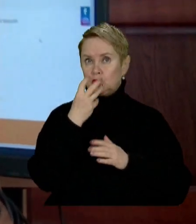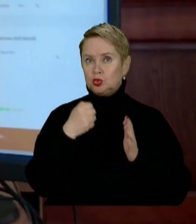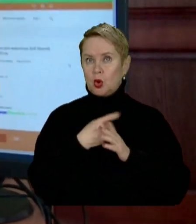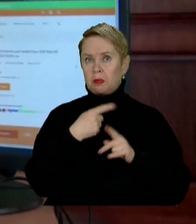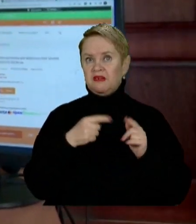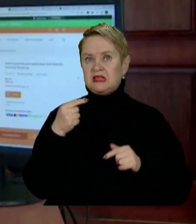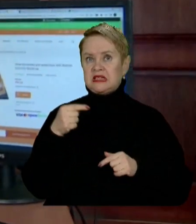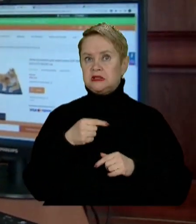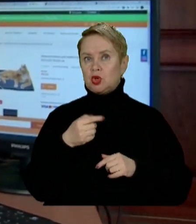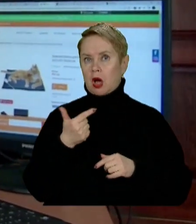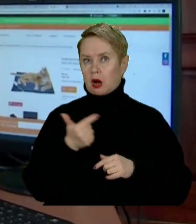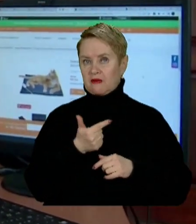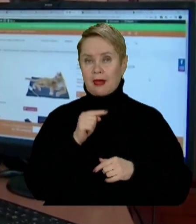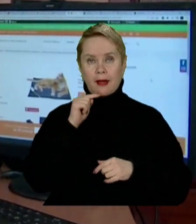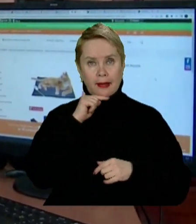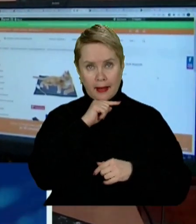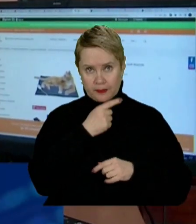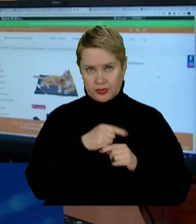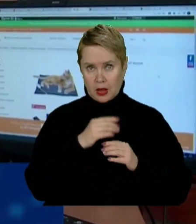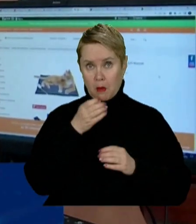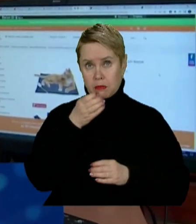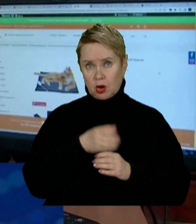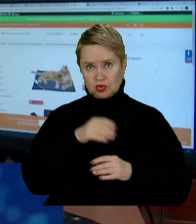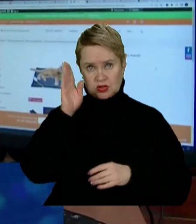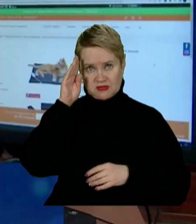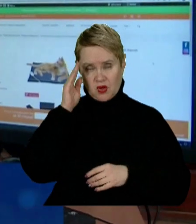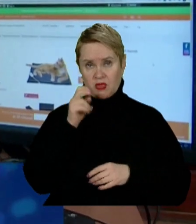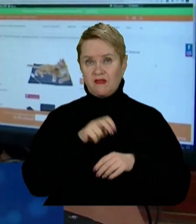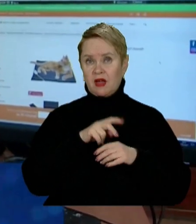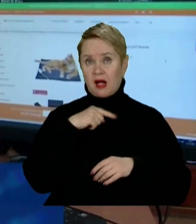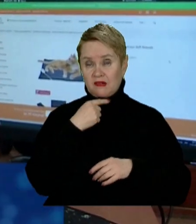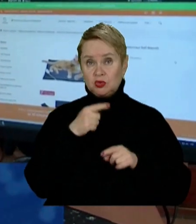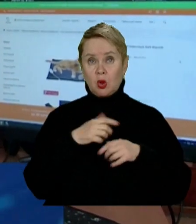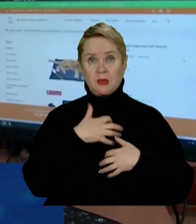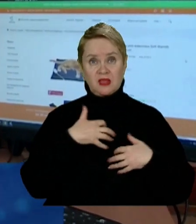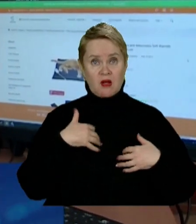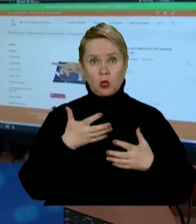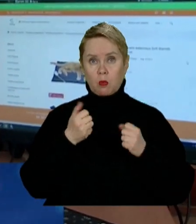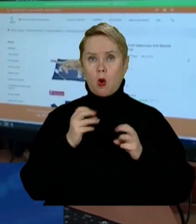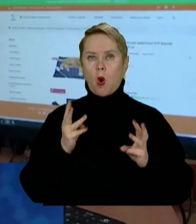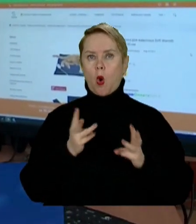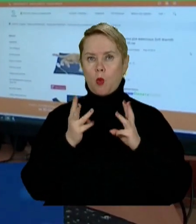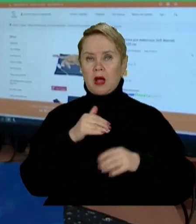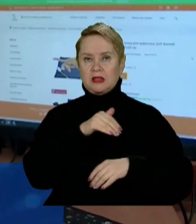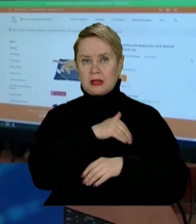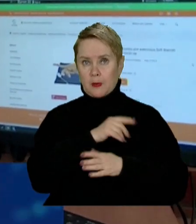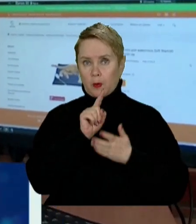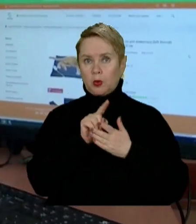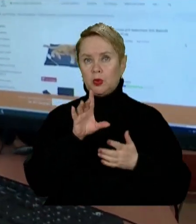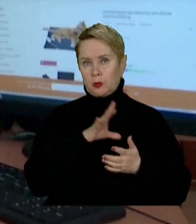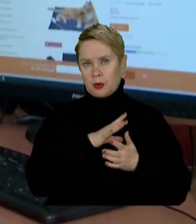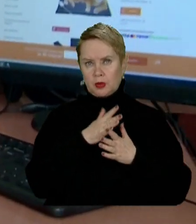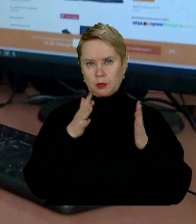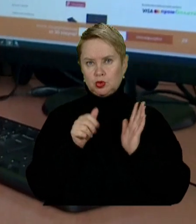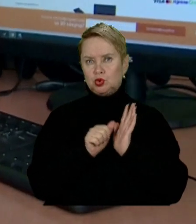пів тисячі гривень. Більш економний варіант – пляшка з водою. Ветеринари кажуть, аби тварина не отримала опіки, температура повинна бути